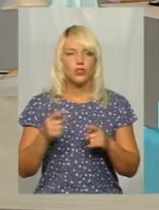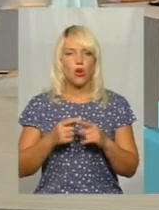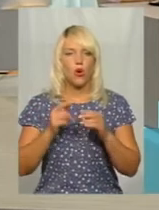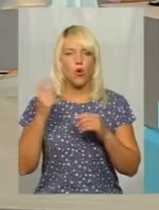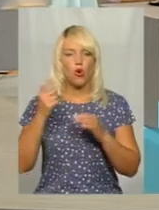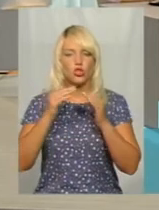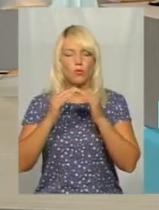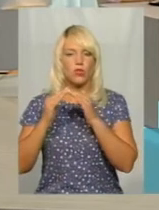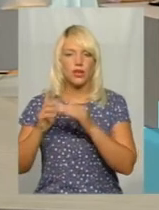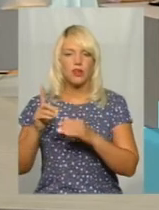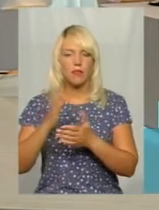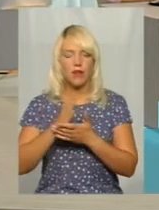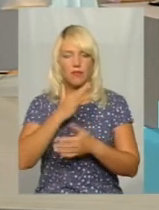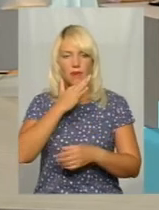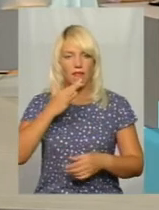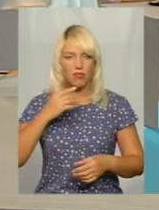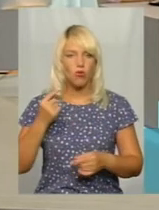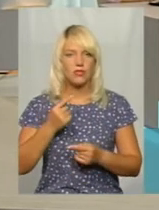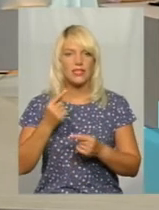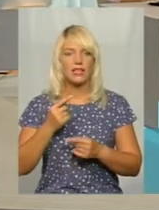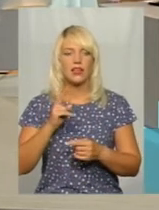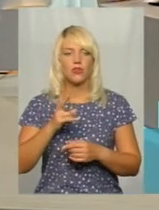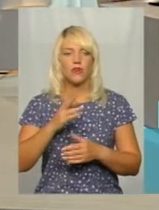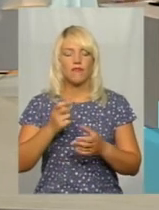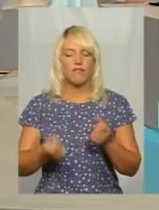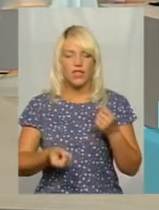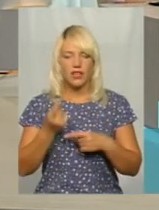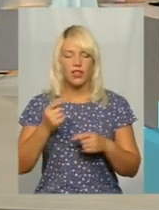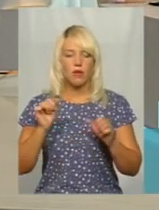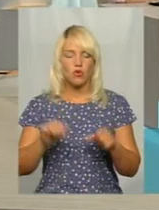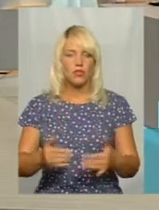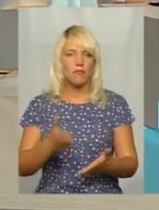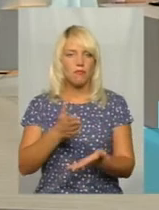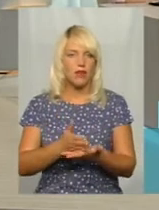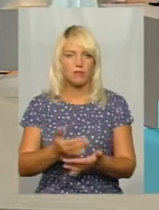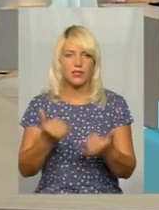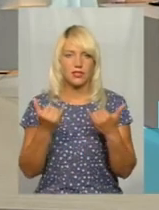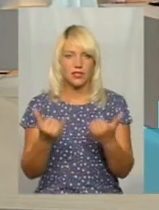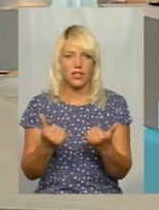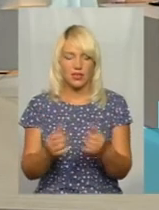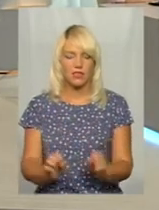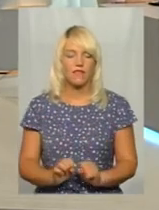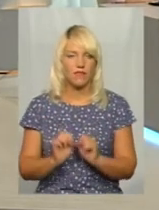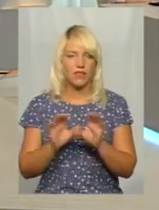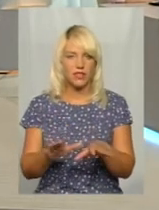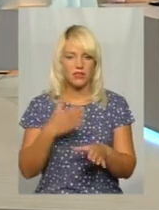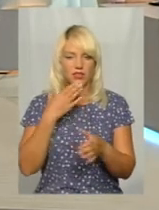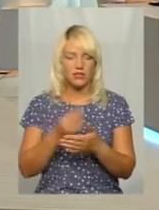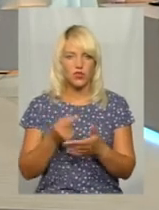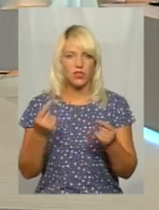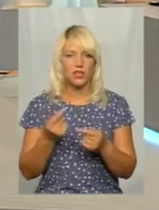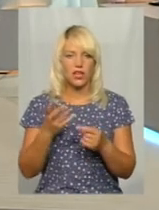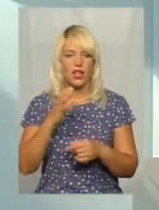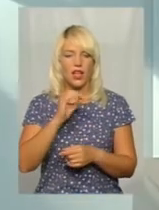мають досить багато зерна і в яких виникла можливість прямо зараз віддати своє зерно на